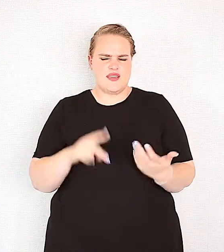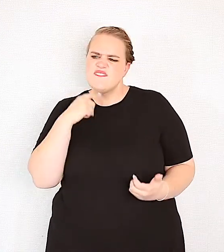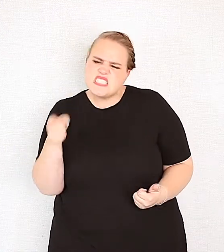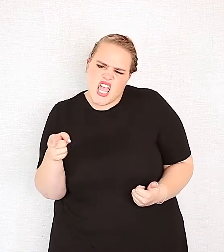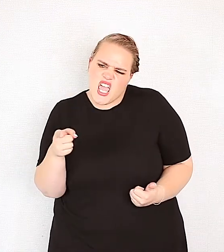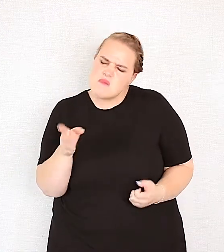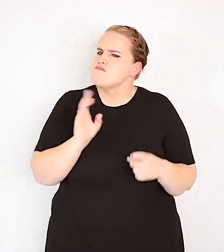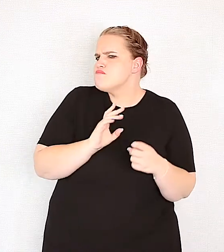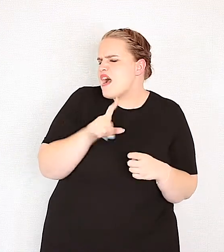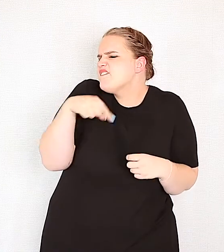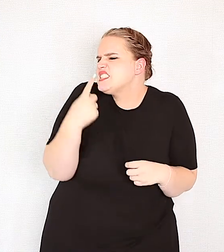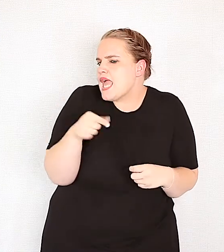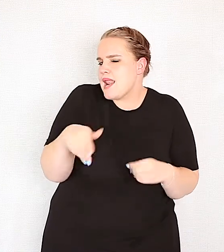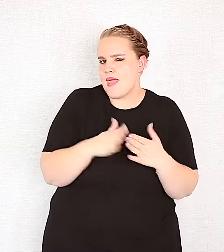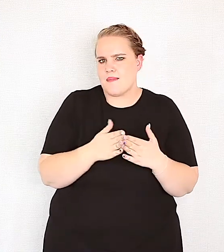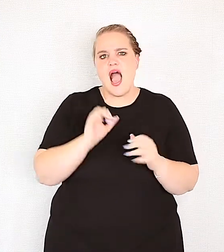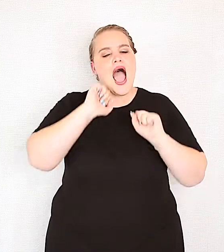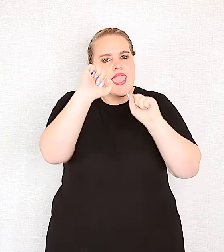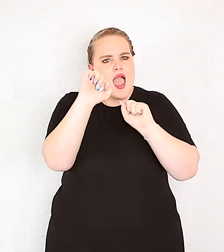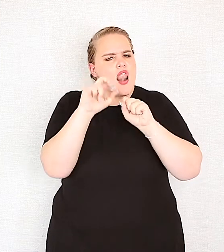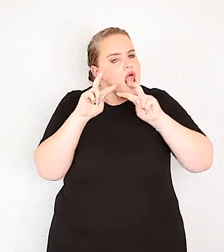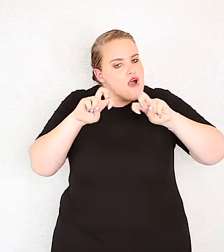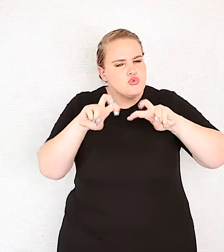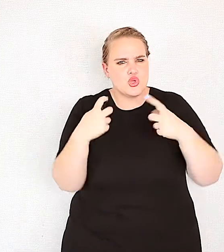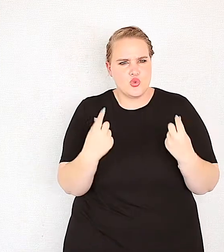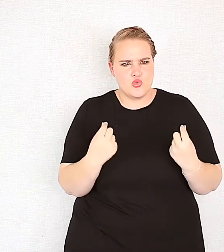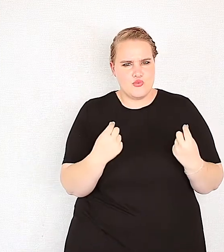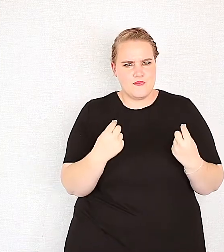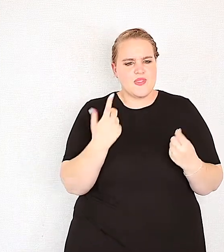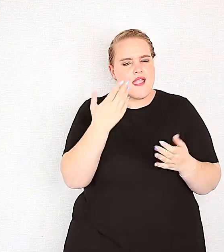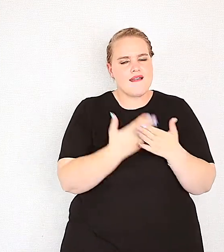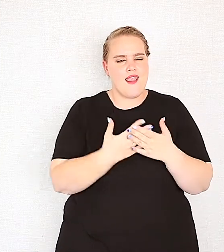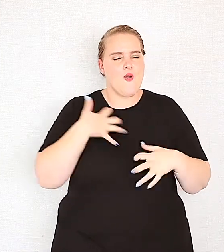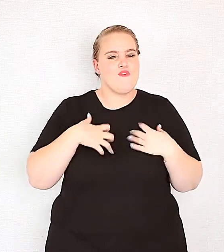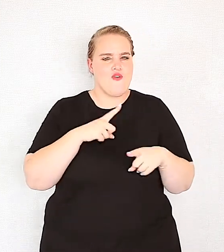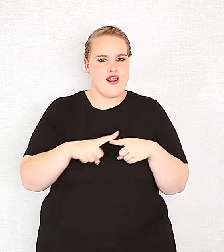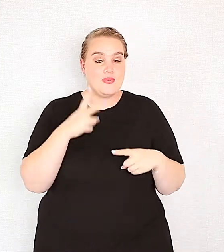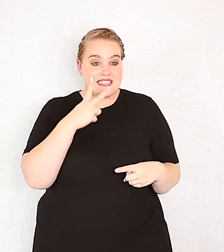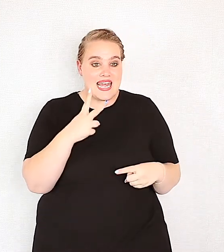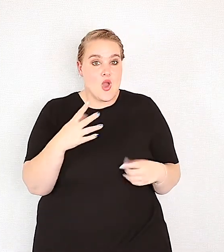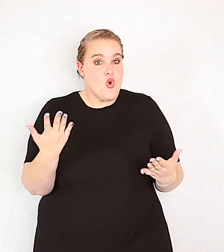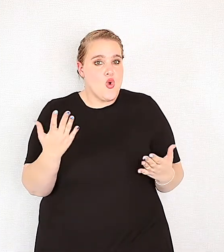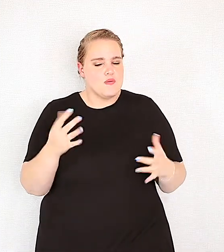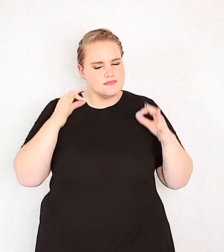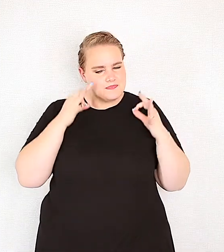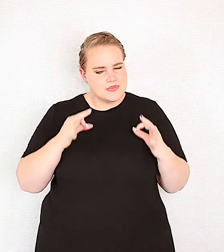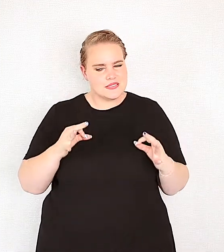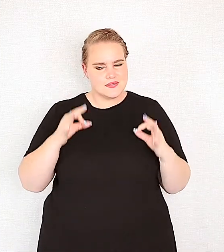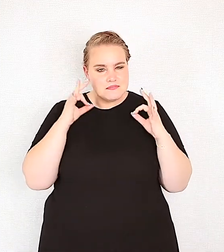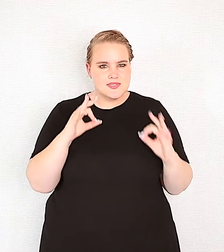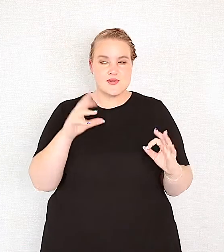sê hulle hier, en waar sê dit, die was anders in die bybel, doen miskien jou eie type studie oor dit, en dan gaan jy begin opgewonde raak, om te sien hoe constant,